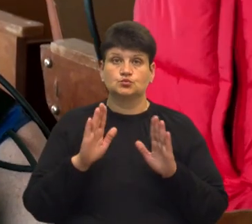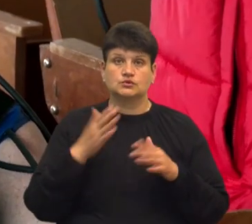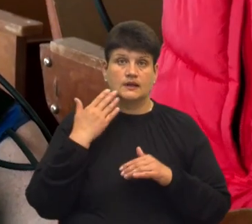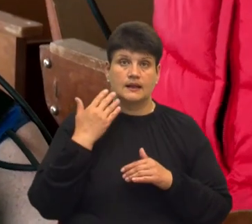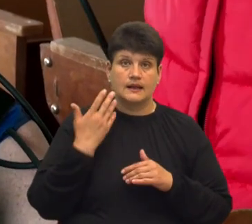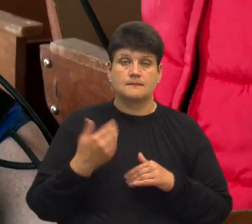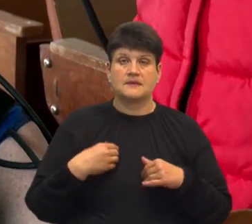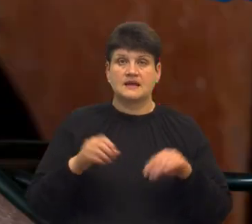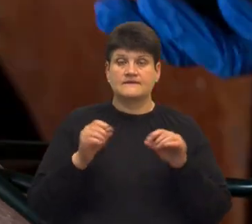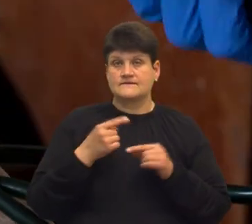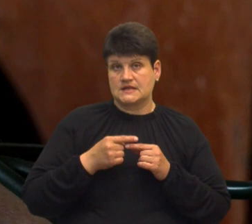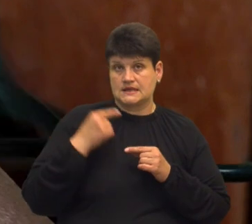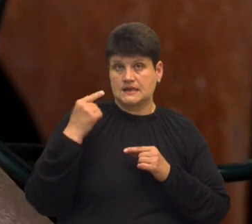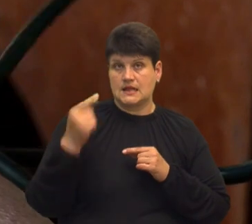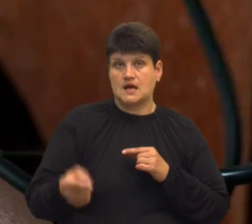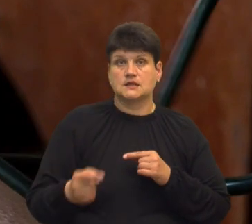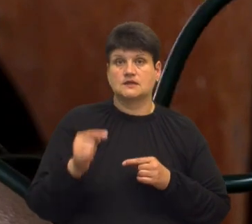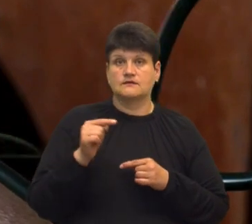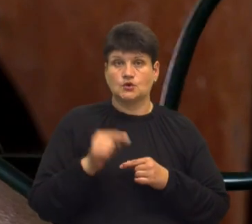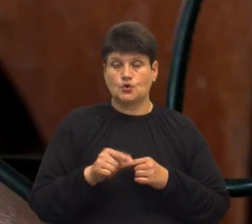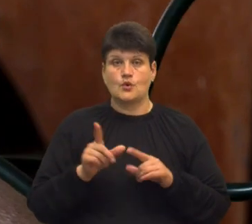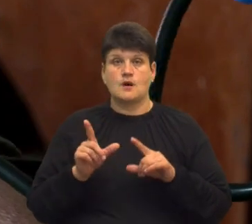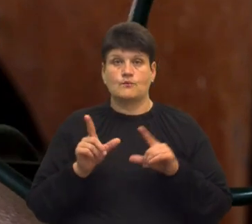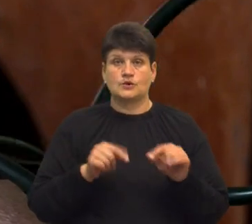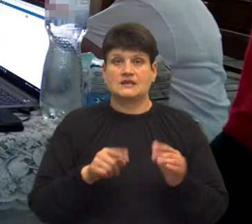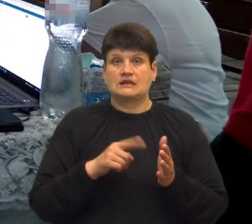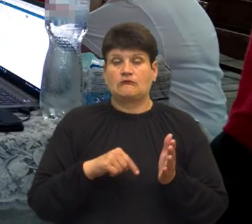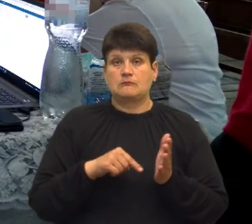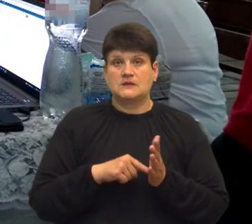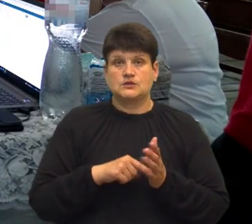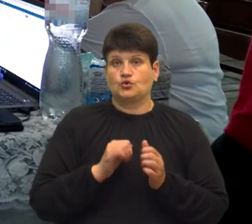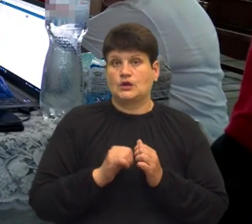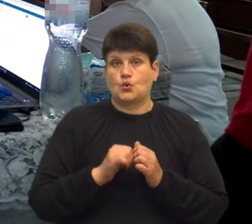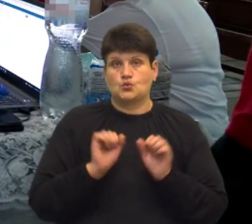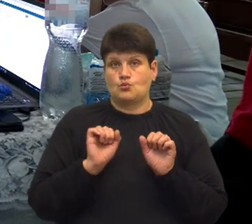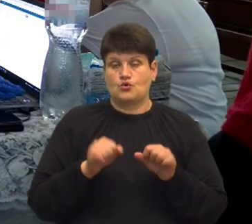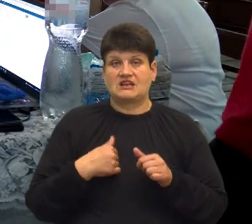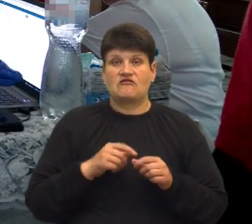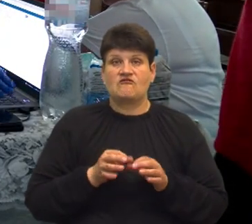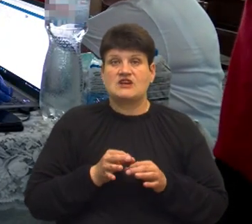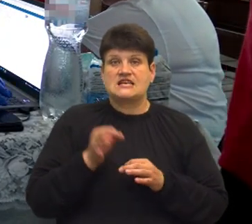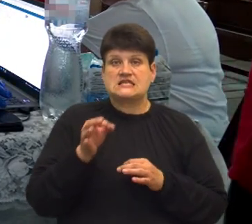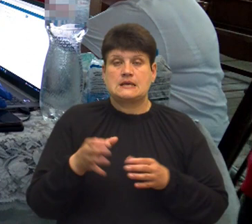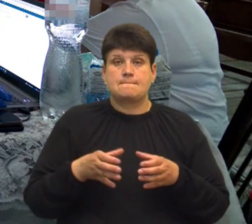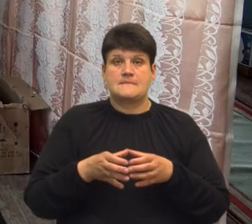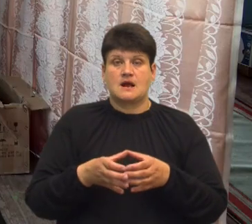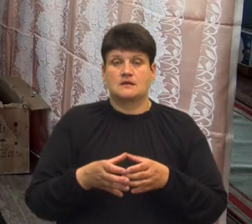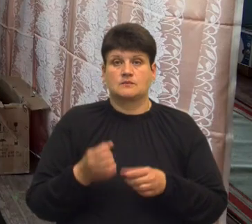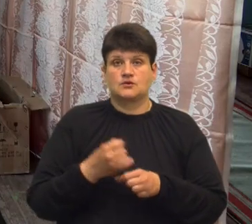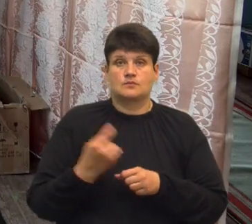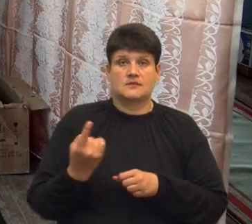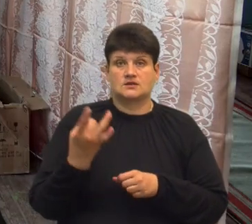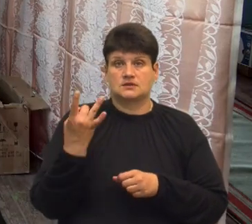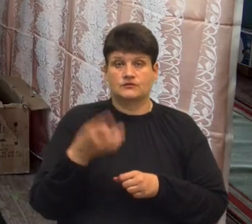віддалені від того, а поїхати до міста не кожен зможе. Такі виїзні бригади у Тернопільській громаді працюють вперше.